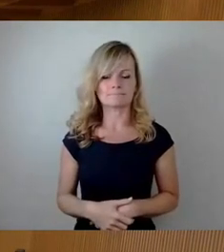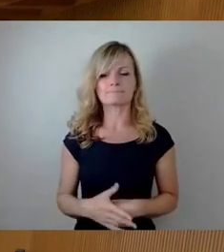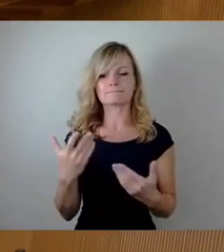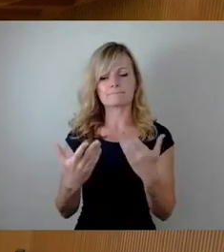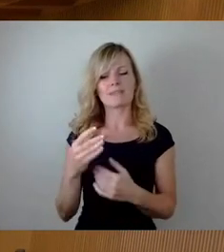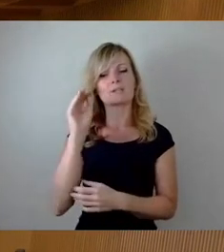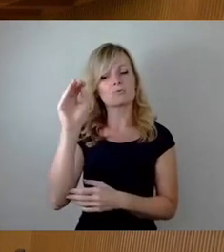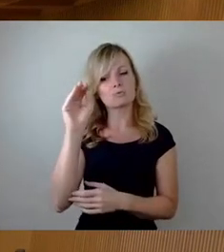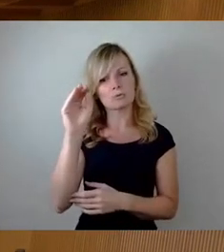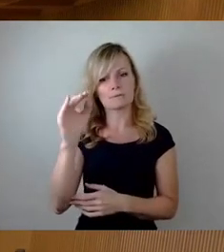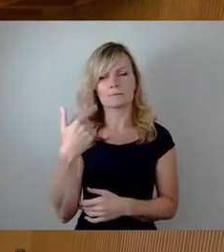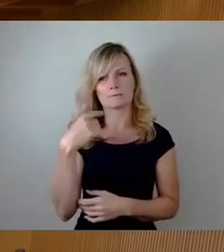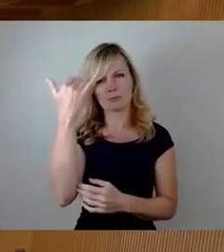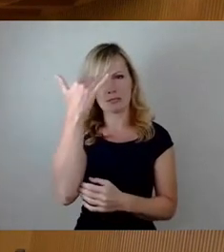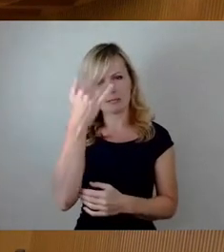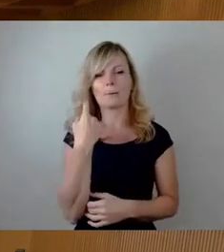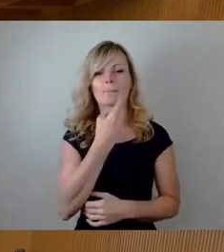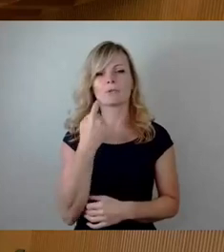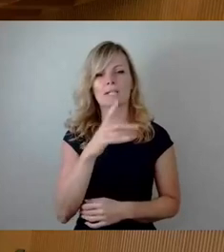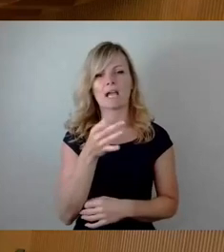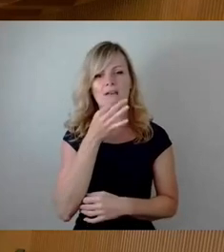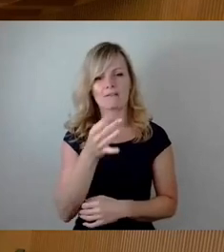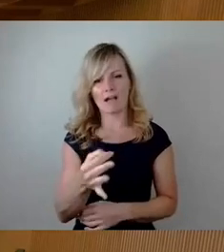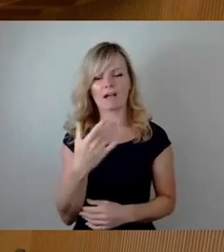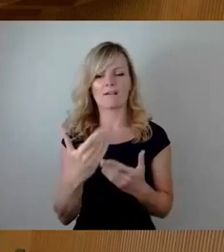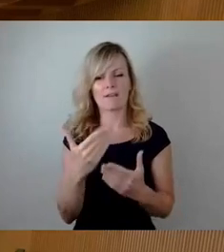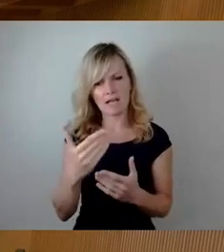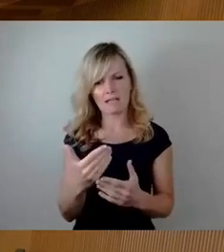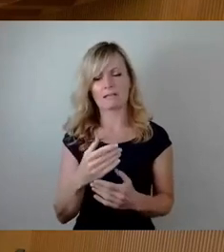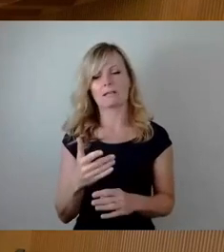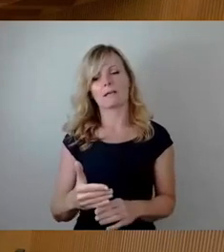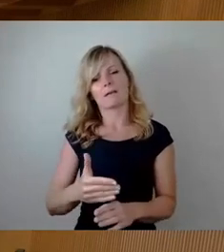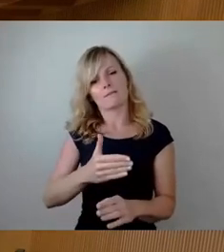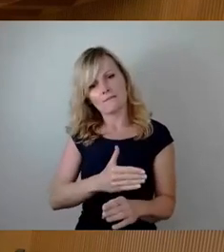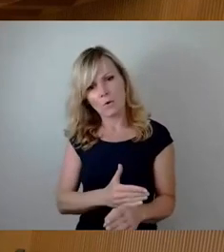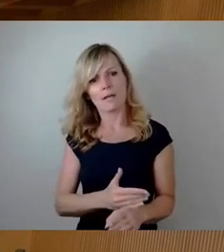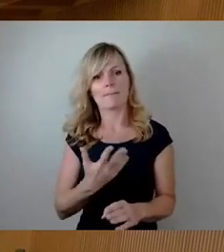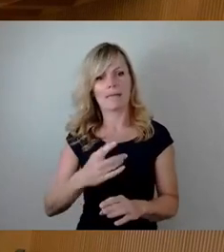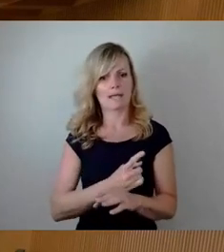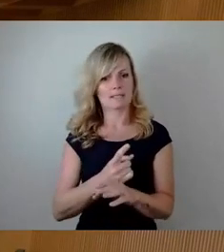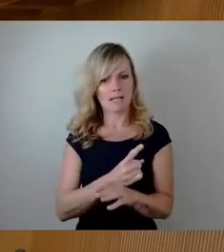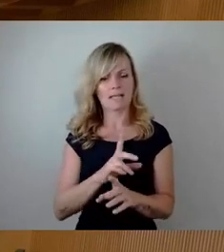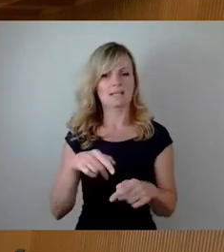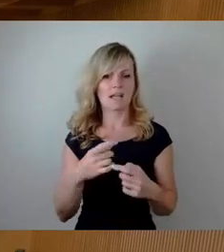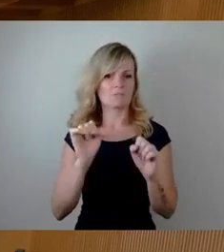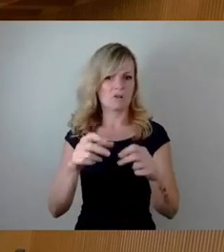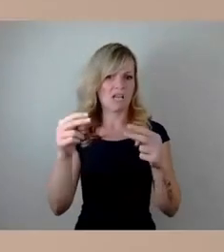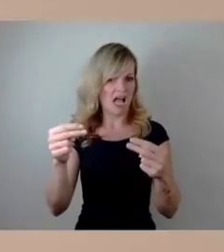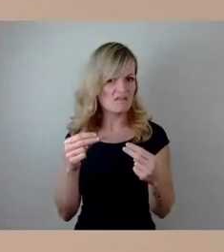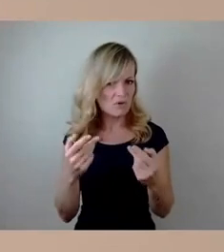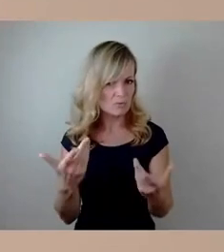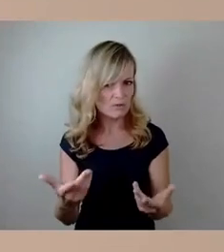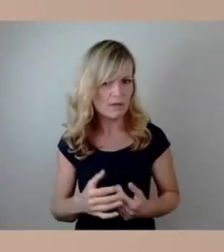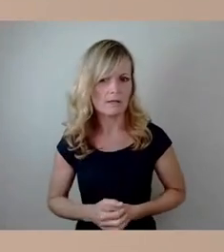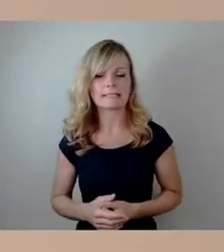Einreichungsfristen für mündliche Anfragen zu erweitern, dass auch eine qualifizierte Antwort möglich sein kann? Naja, ich glaube, dass wir jetzt